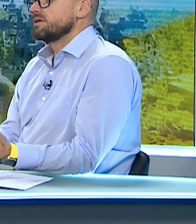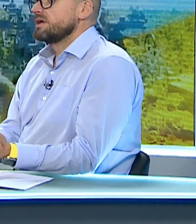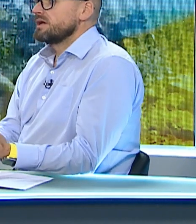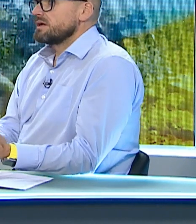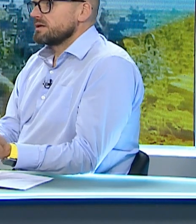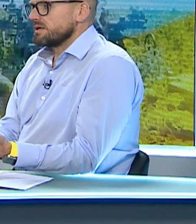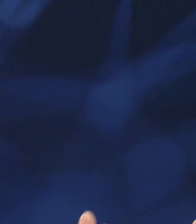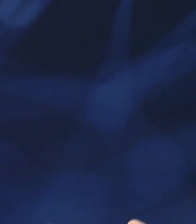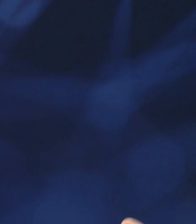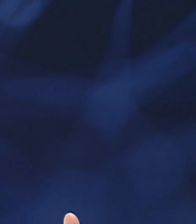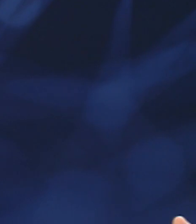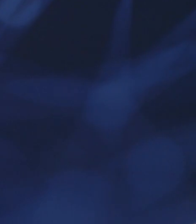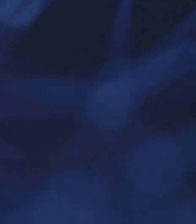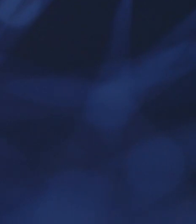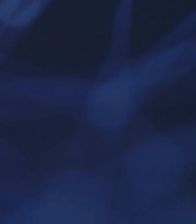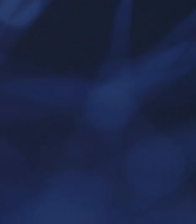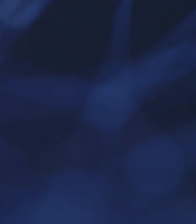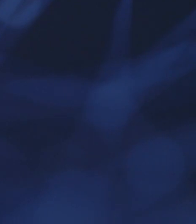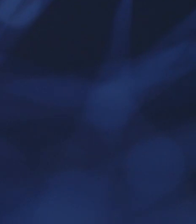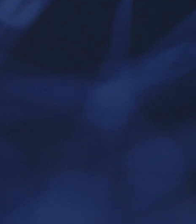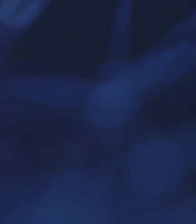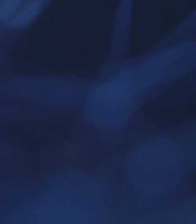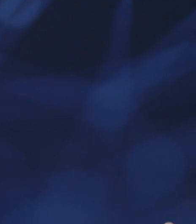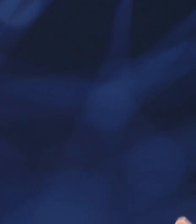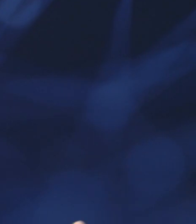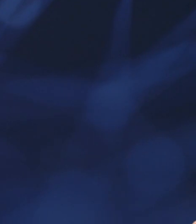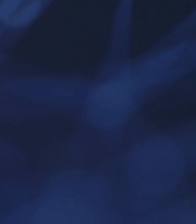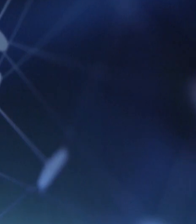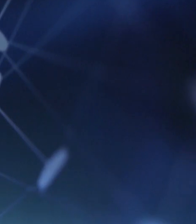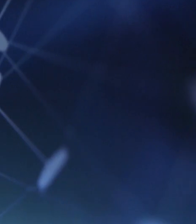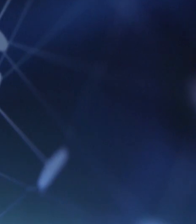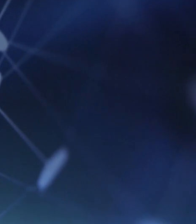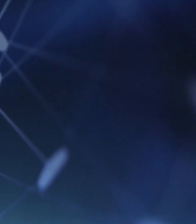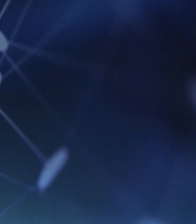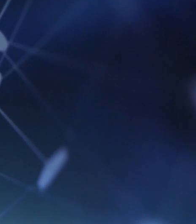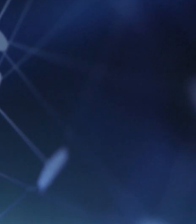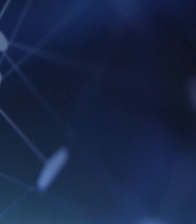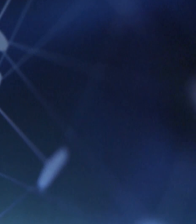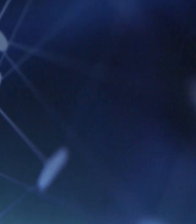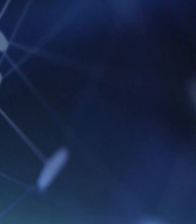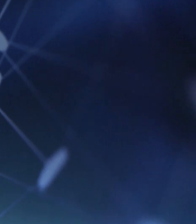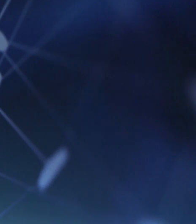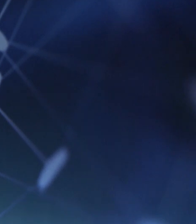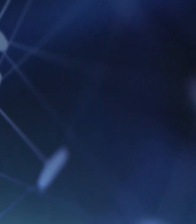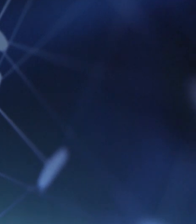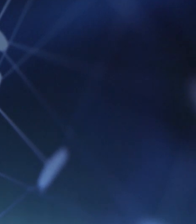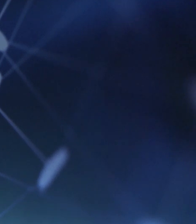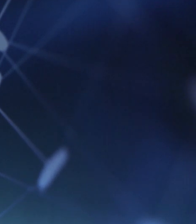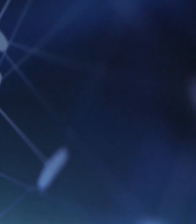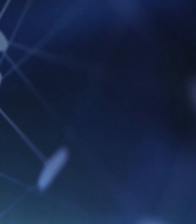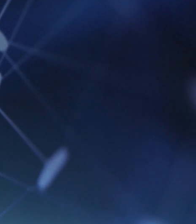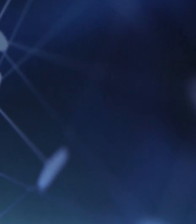системі є розуміння, що в системі недостатньо електроенергії. І тому ми можемо